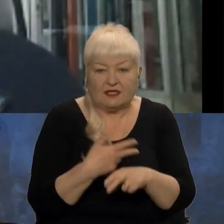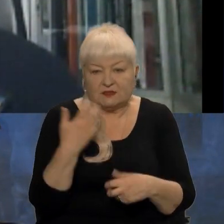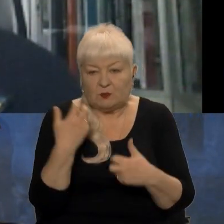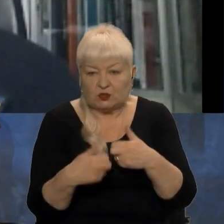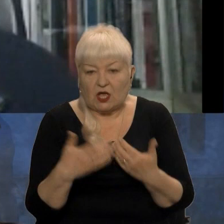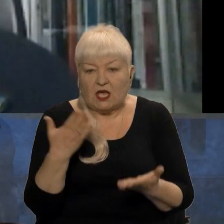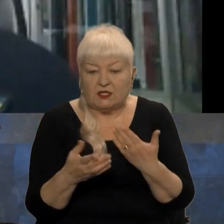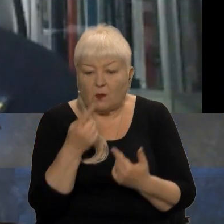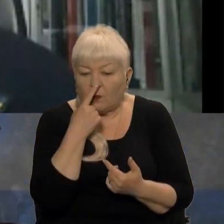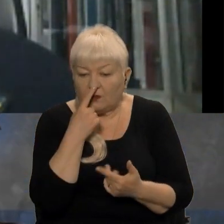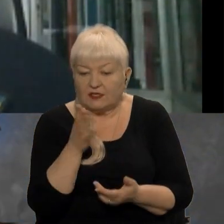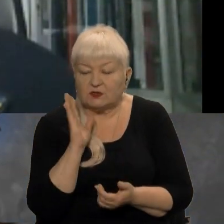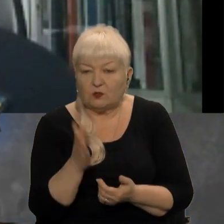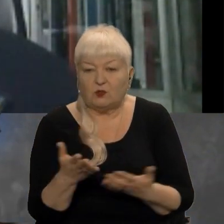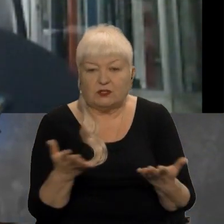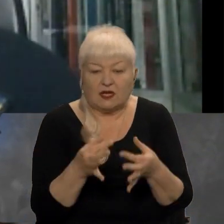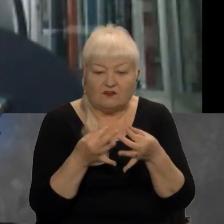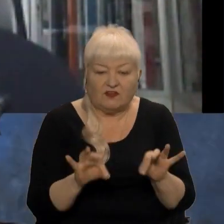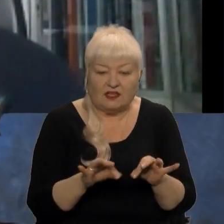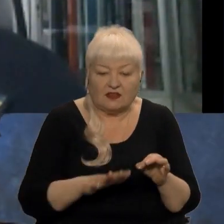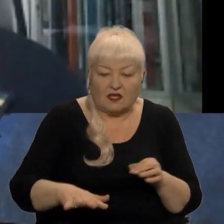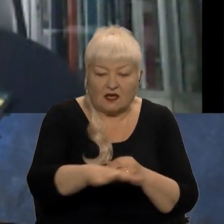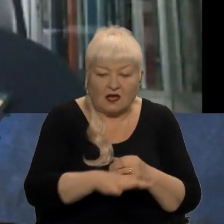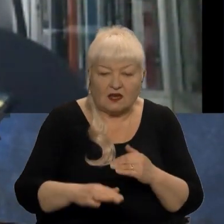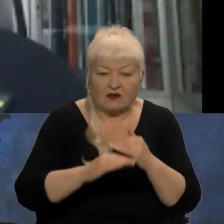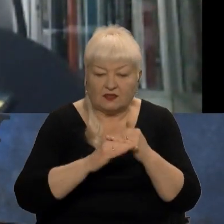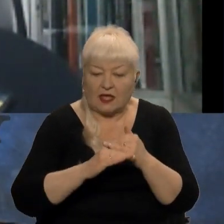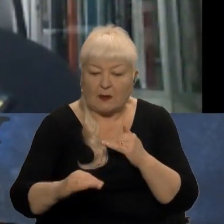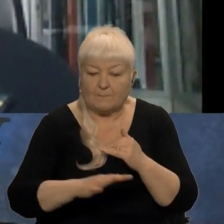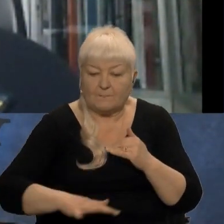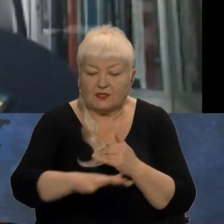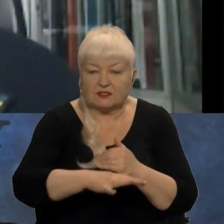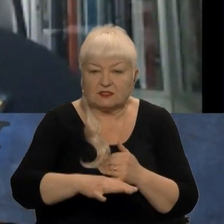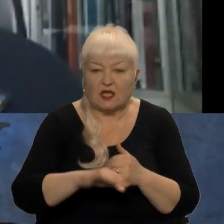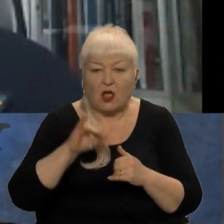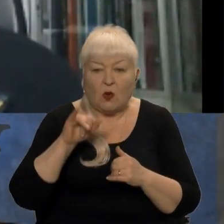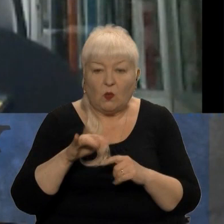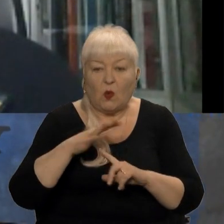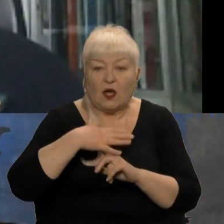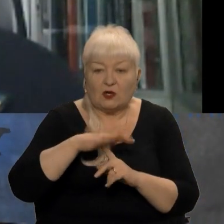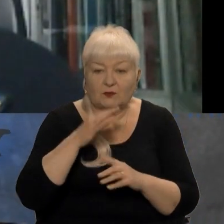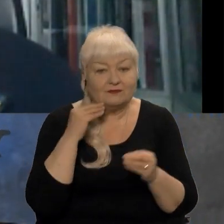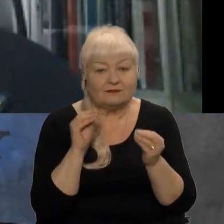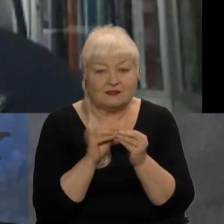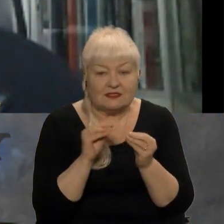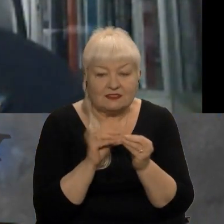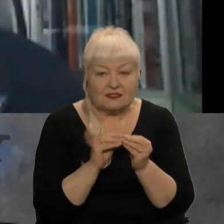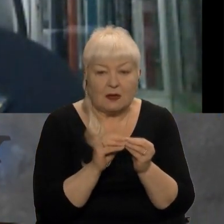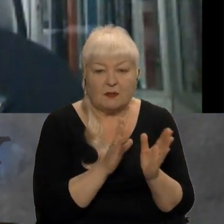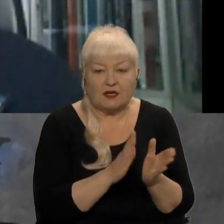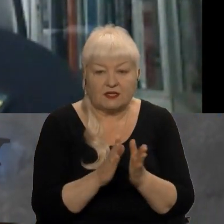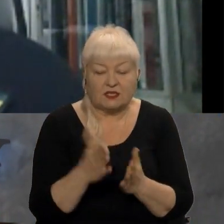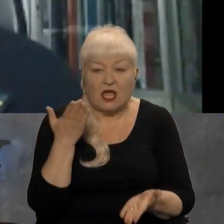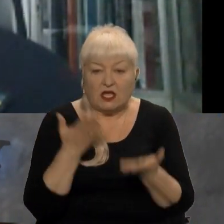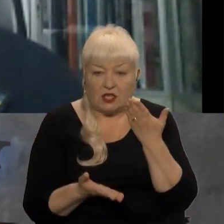десь поблизу буде якась рівна галявина, якесь рівне місце. У гелікоптера те саме режим авторотації. Якщо